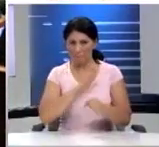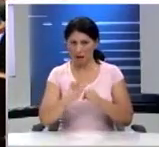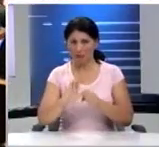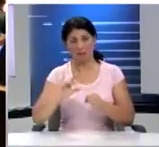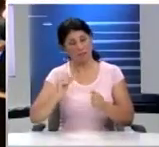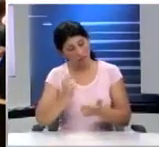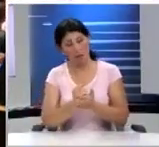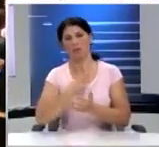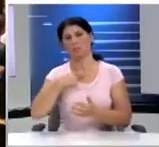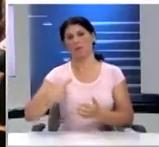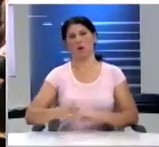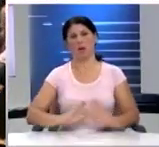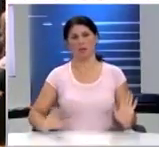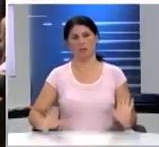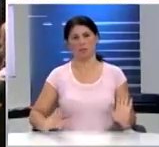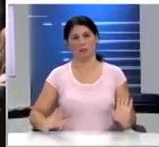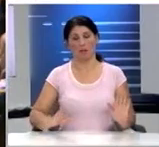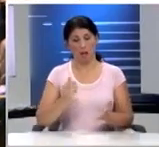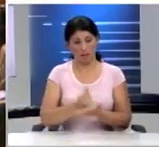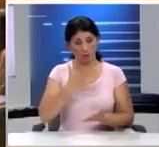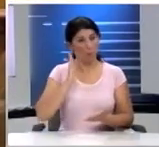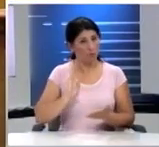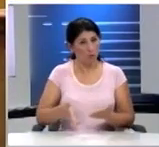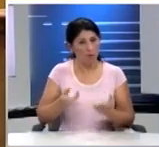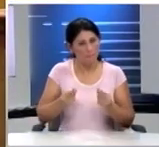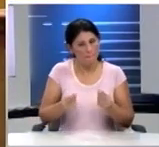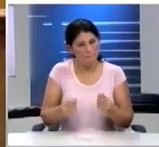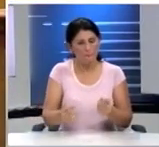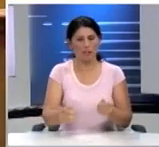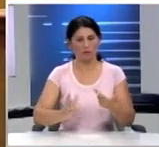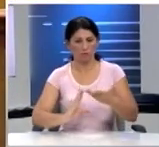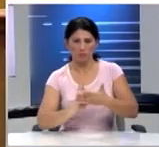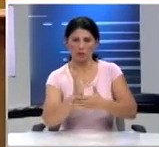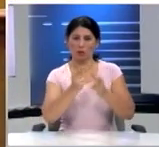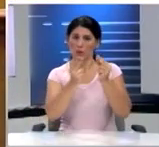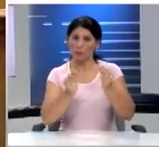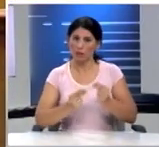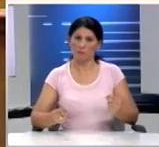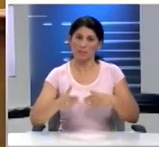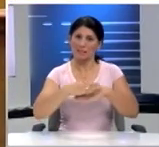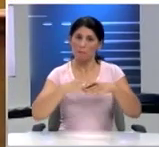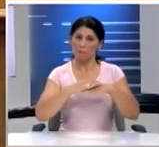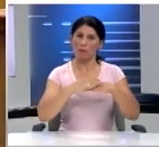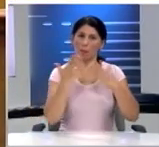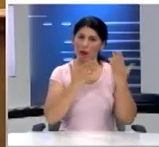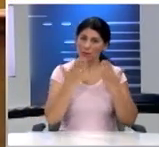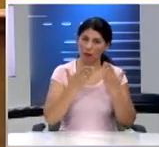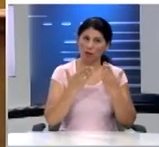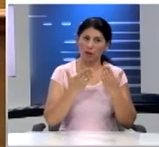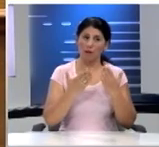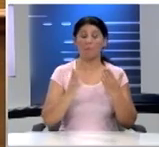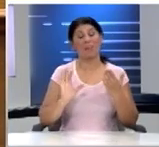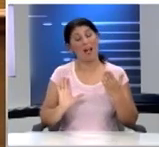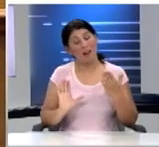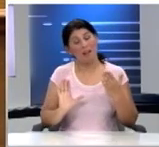Η περιγραφική αξιολόγηση μπορεί να αποτελέσει μέσο κινητοποίησης για την βελτίωση της απόδοσης σε επίπεδο μαθημάτων Σε κάθε